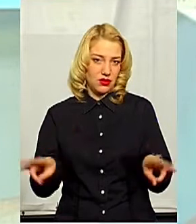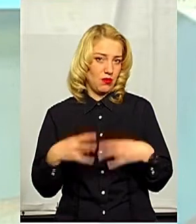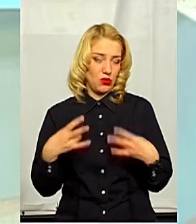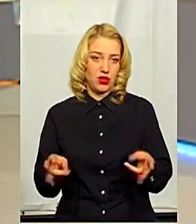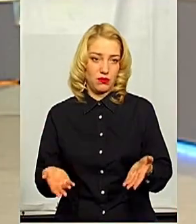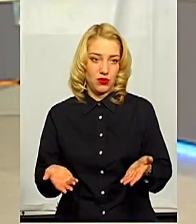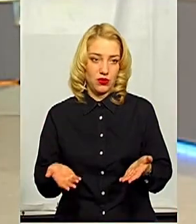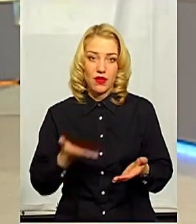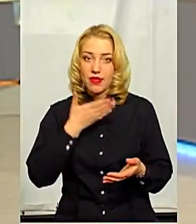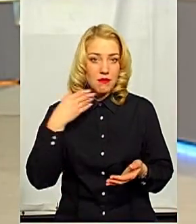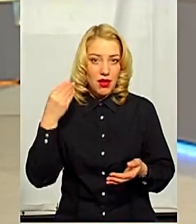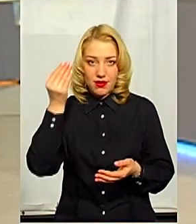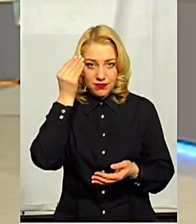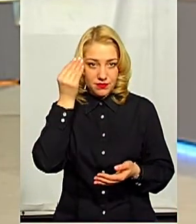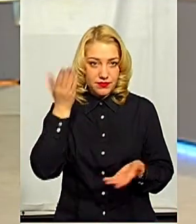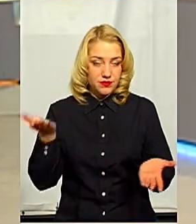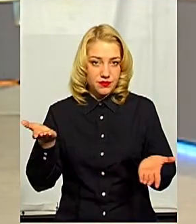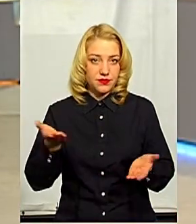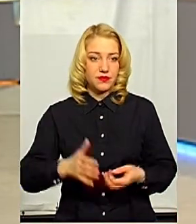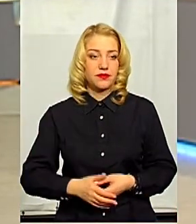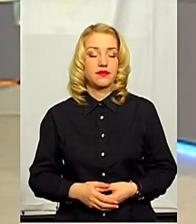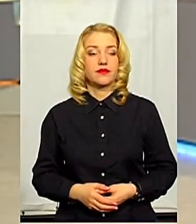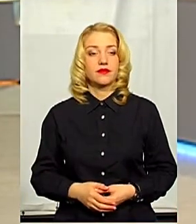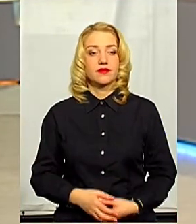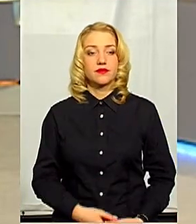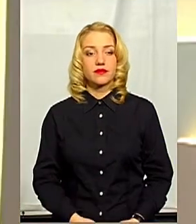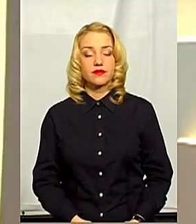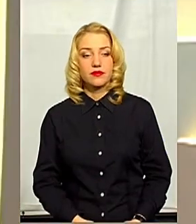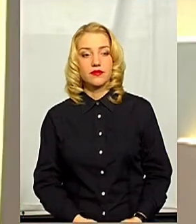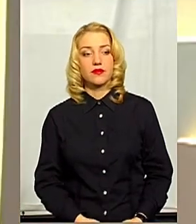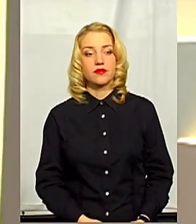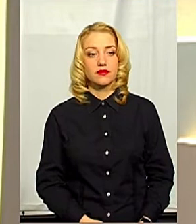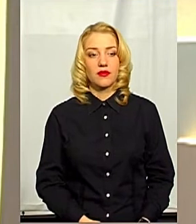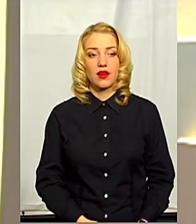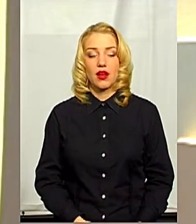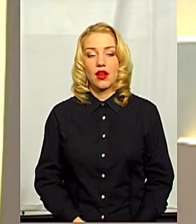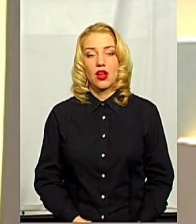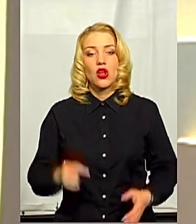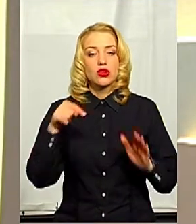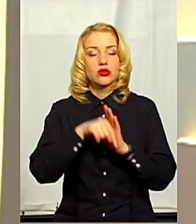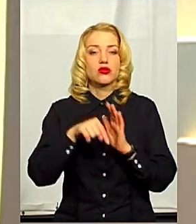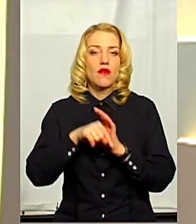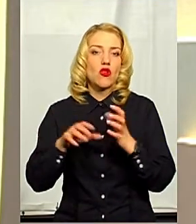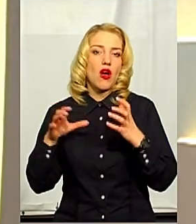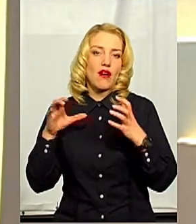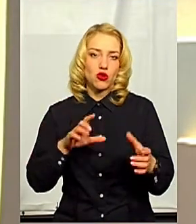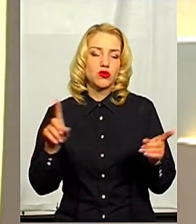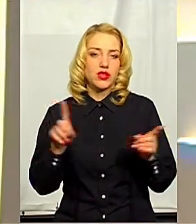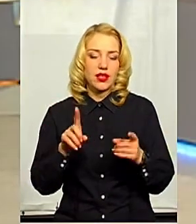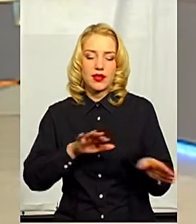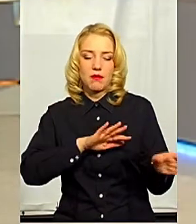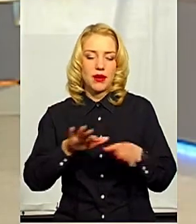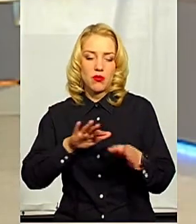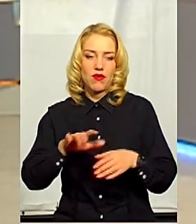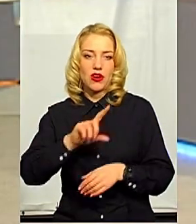проводити. Нема доцільності такої. А от стосовно автобусів, які прибувають з Італії, Пані Оксано, вас